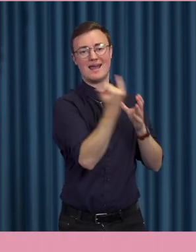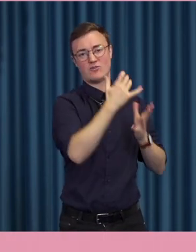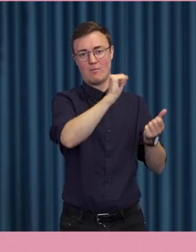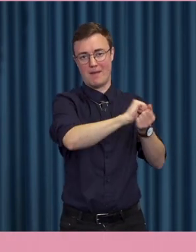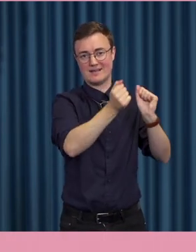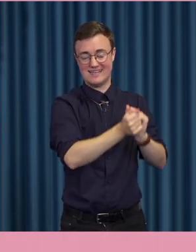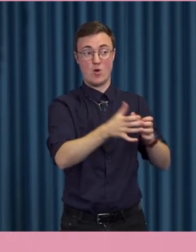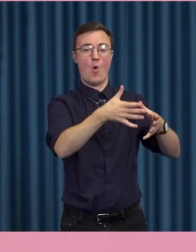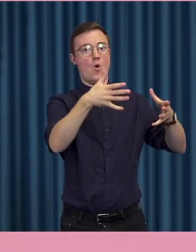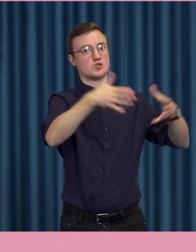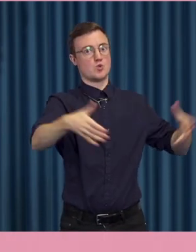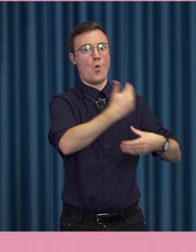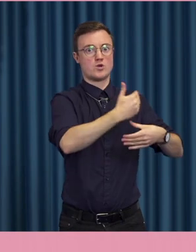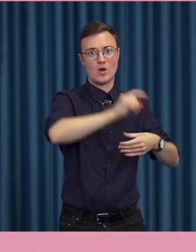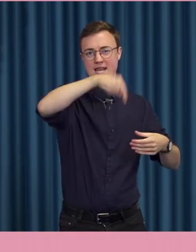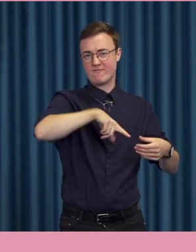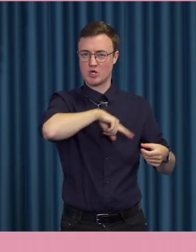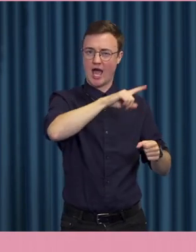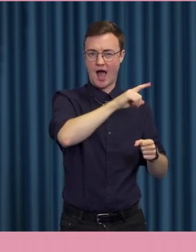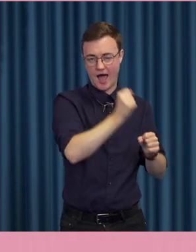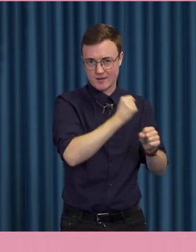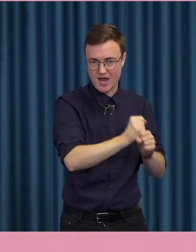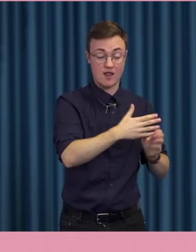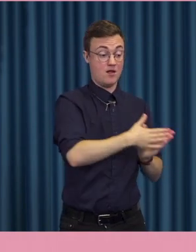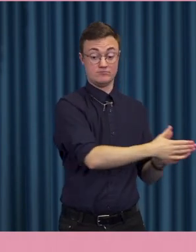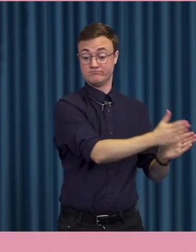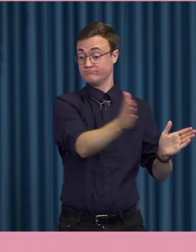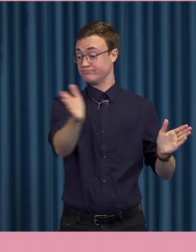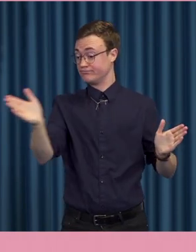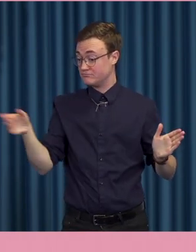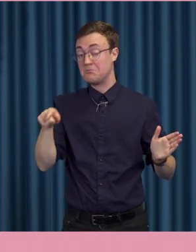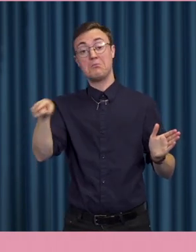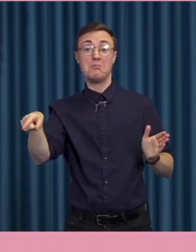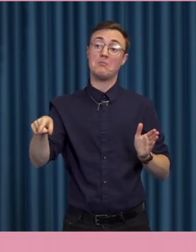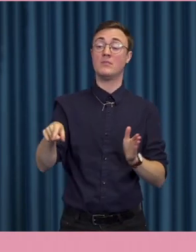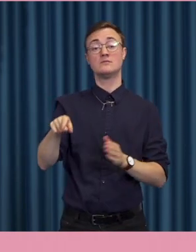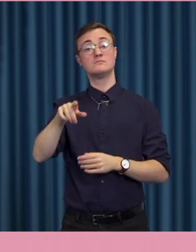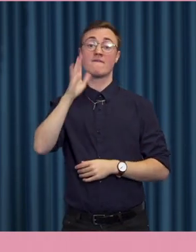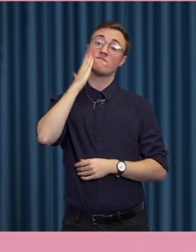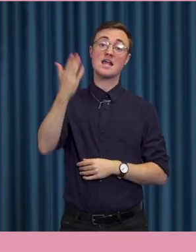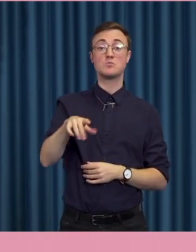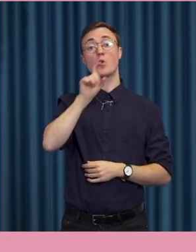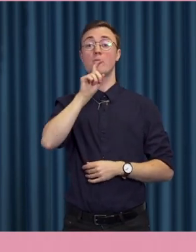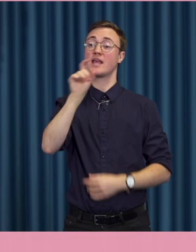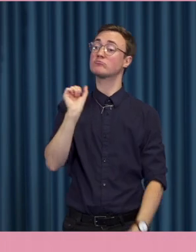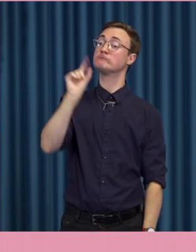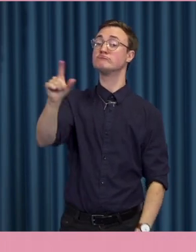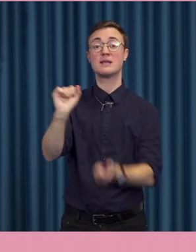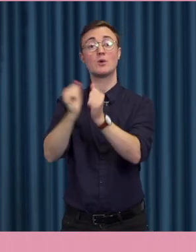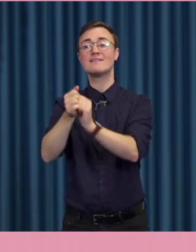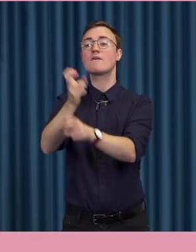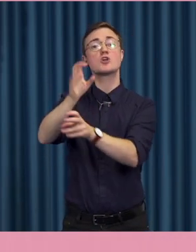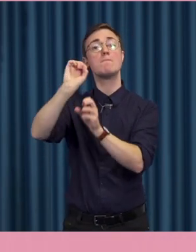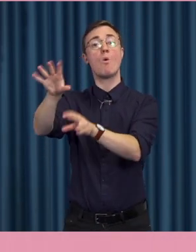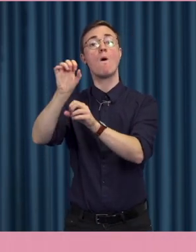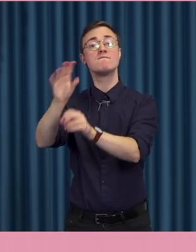kräver mycket arbete. I andra änden av skalan kan det ju handla om att skriva en Facebook-kommentar till en politiker. För att försöka påverka